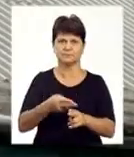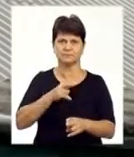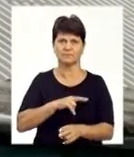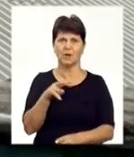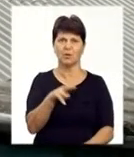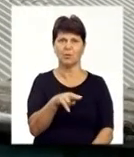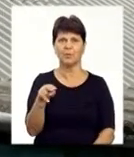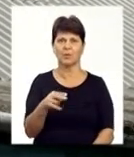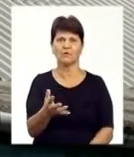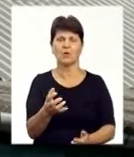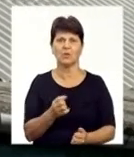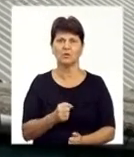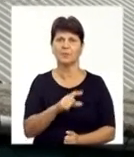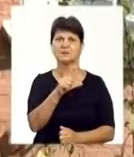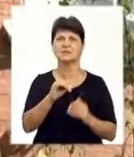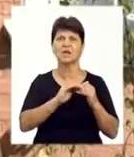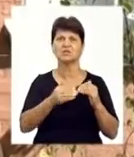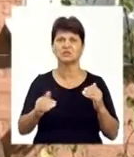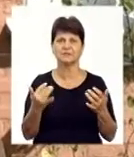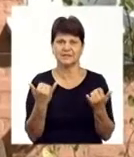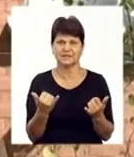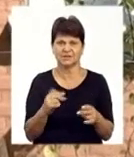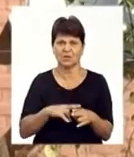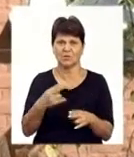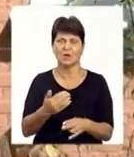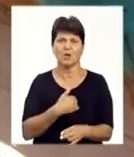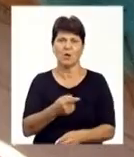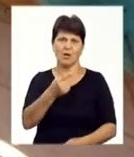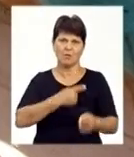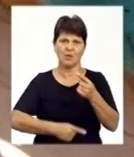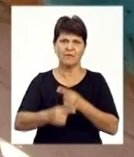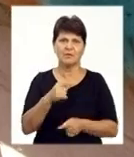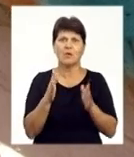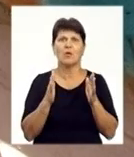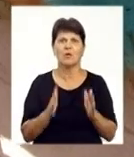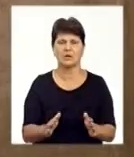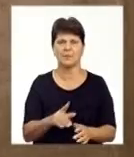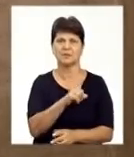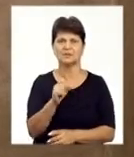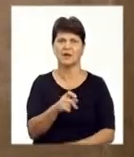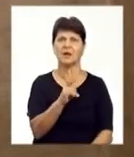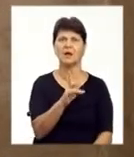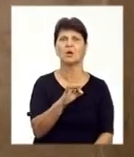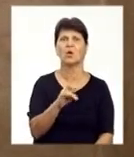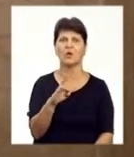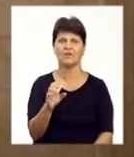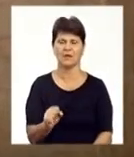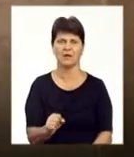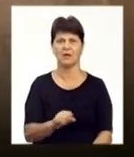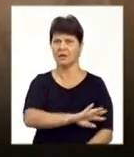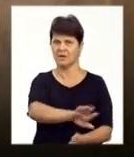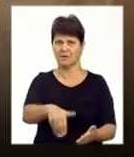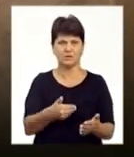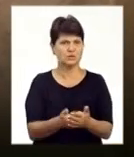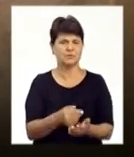Прокопівна отримала лише за шифер. З нинішньої компенсації хоче повернути гроші хоча б за крокви. Воно й до цих пір важко, бо